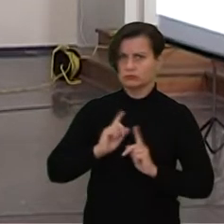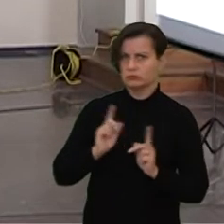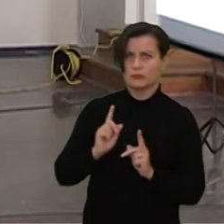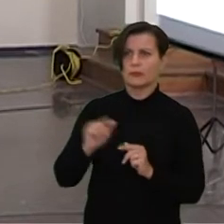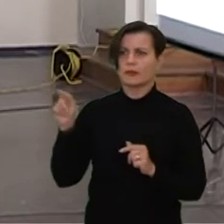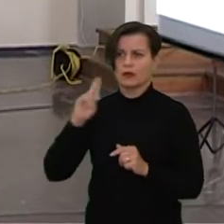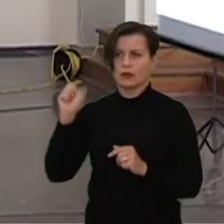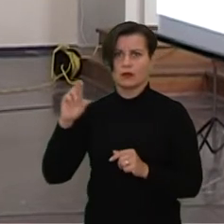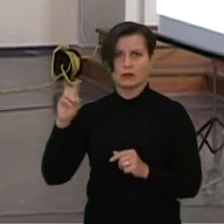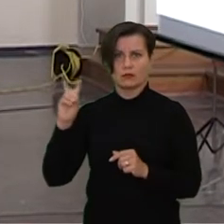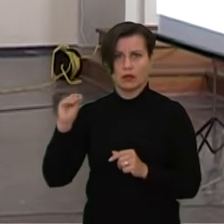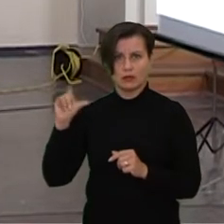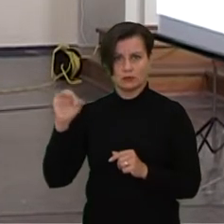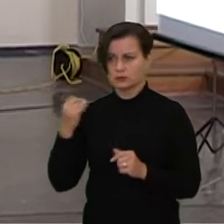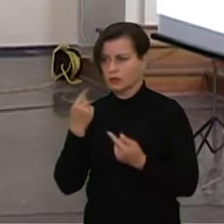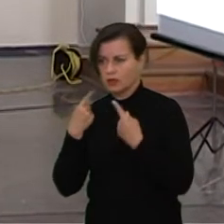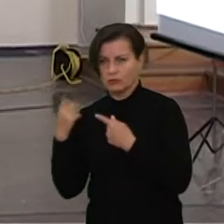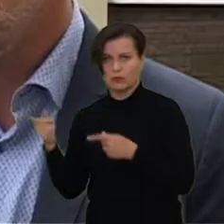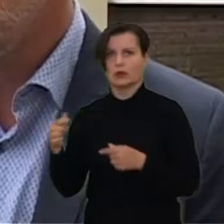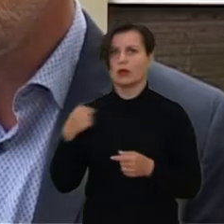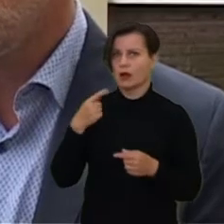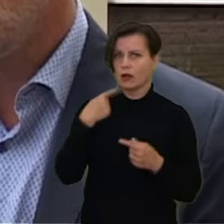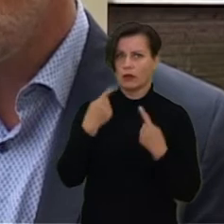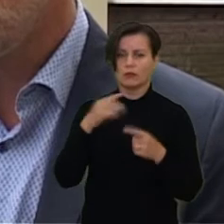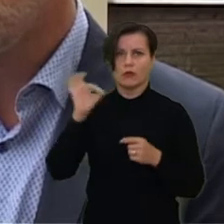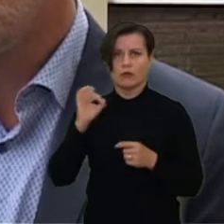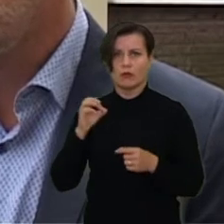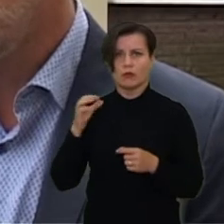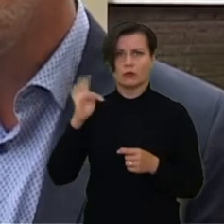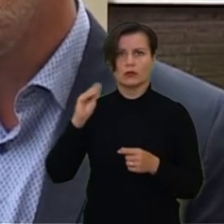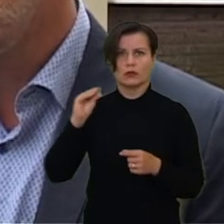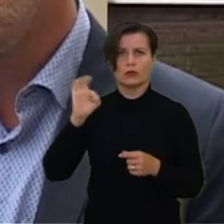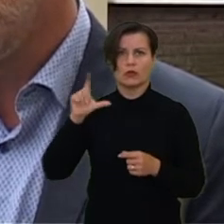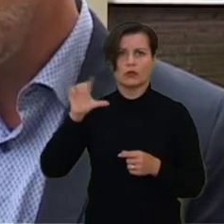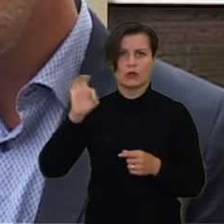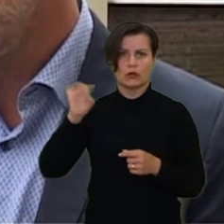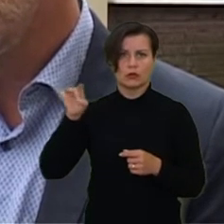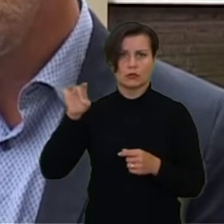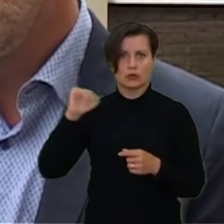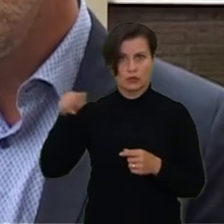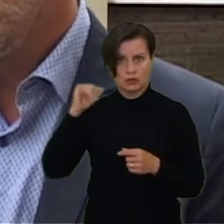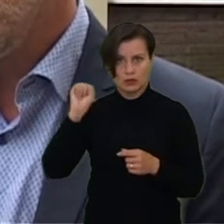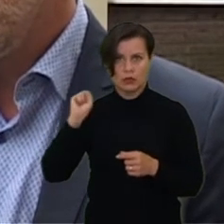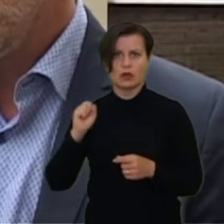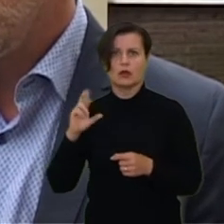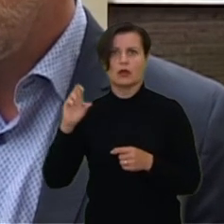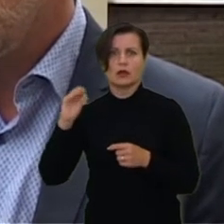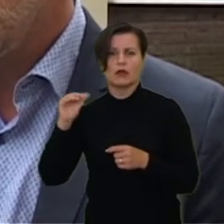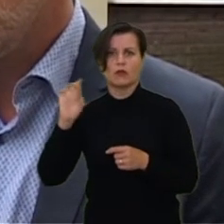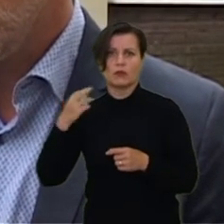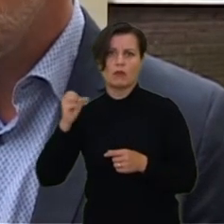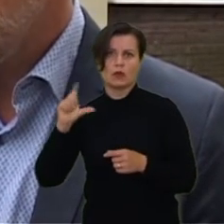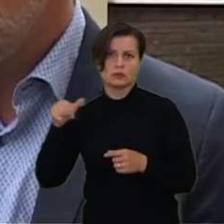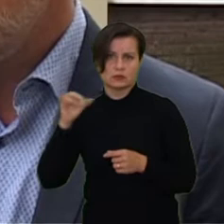kalbėti, daimantas Karvelis ta atliks, bet apie teologijos reformacijos esmė ir